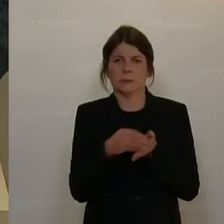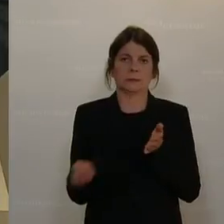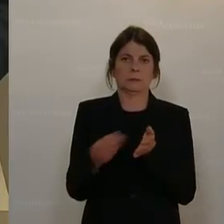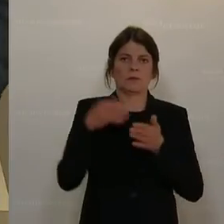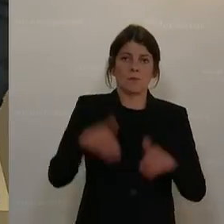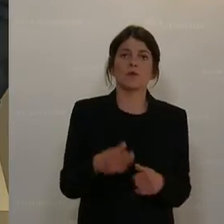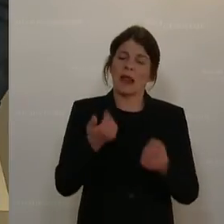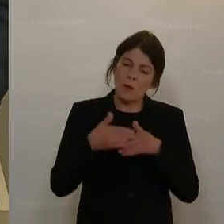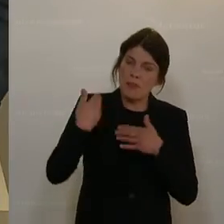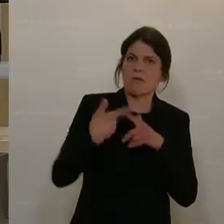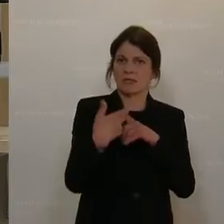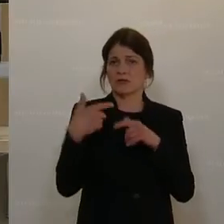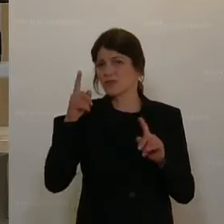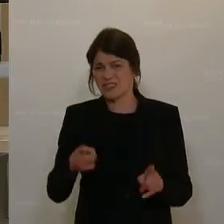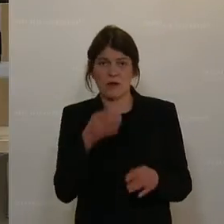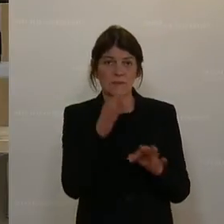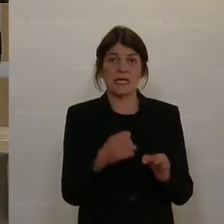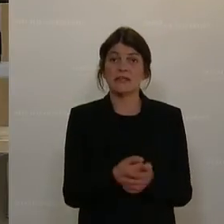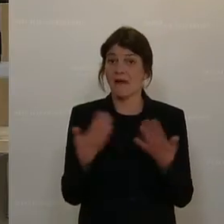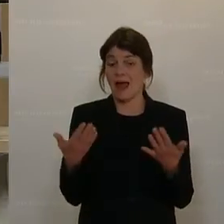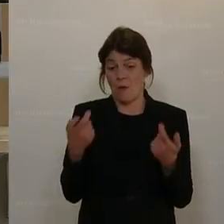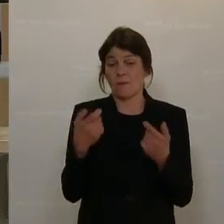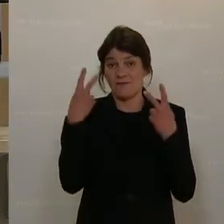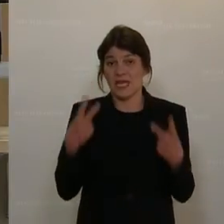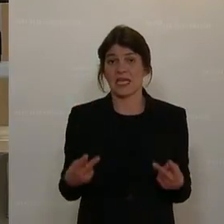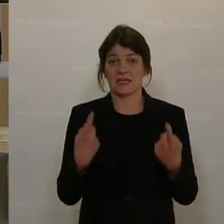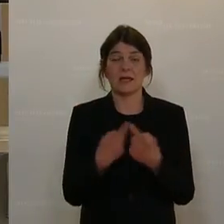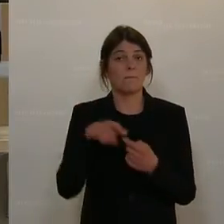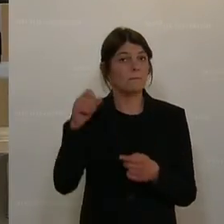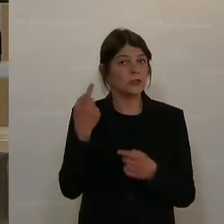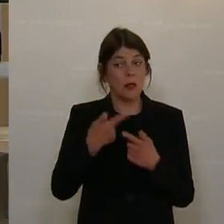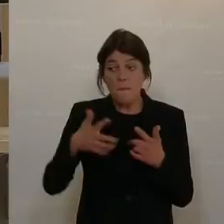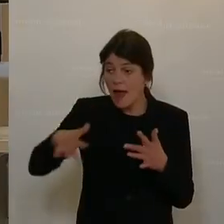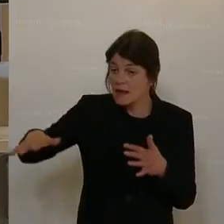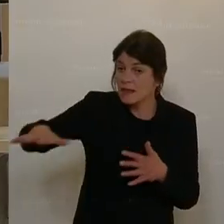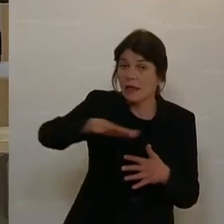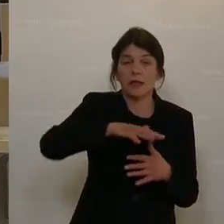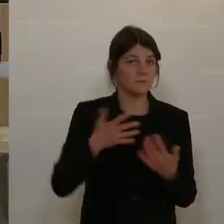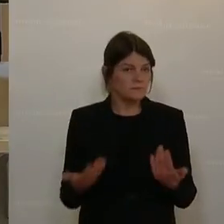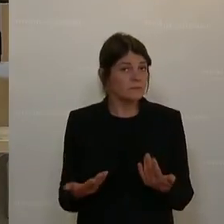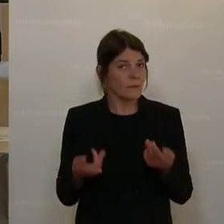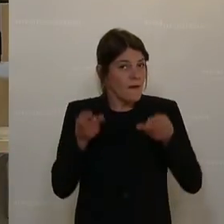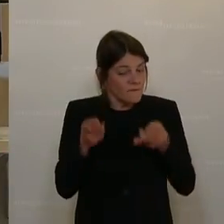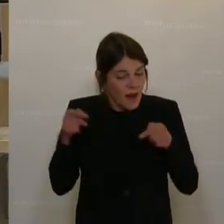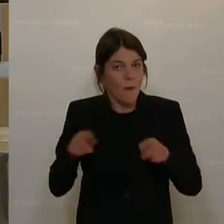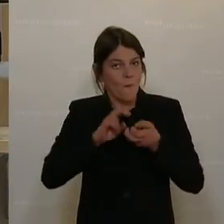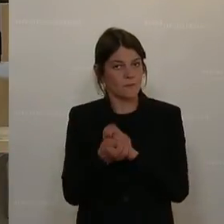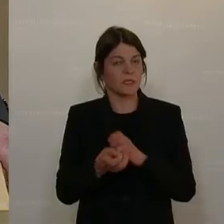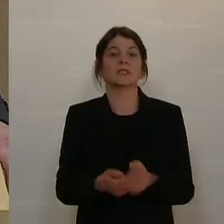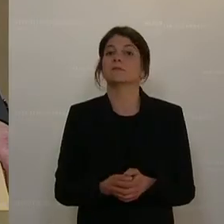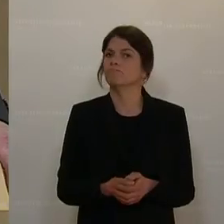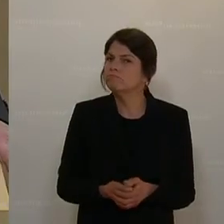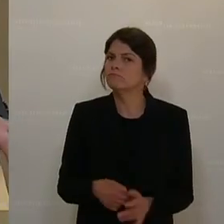nachdiskutieren sollte, weil es einfach wichtig sein wird, vor allem in ländlichen Regionen, das wirklich umzusetzen,